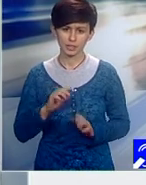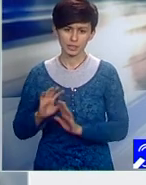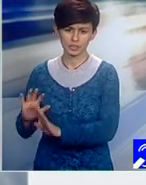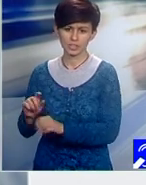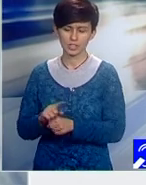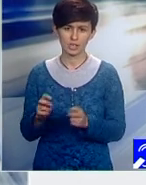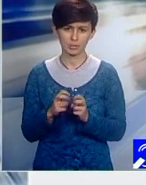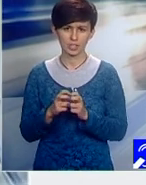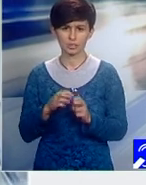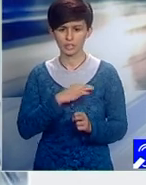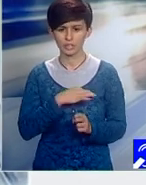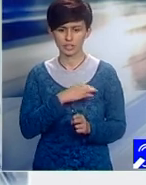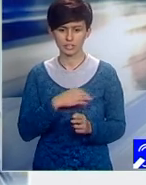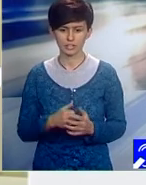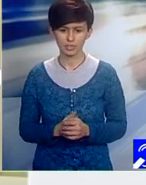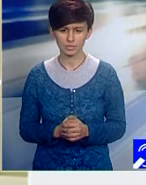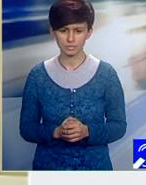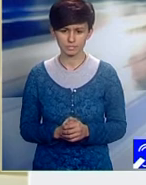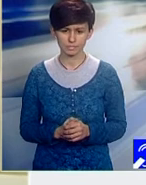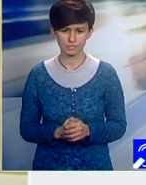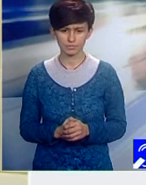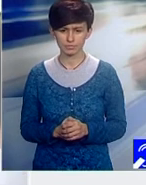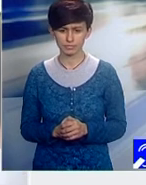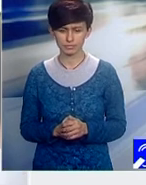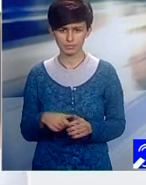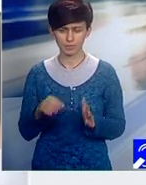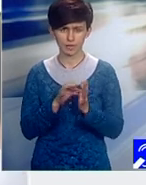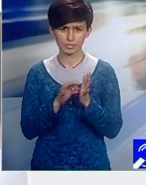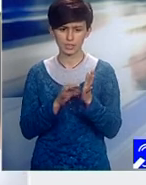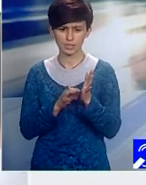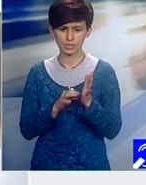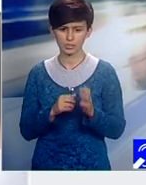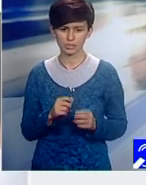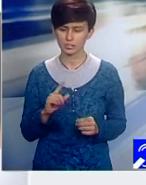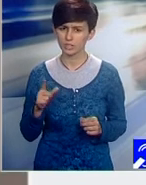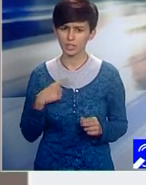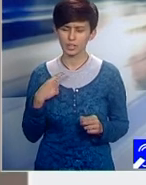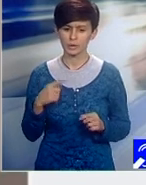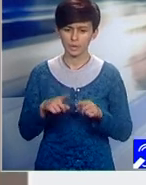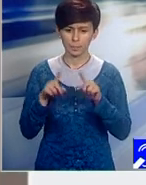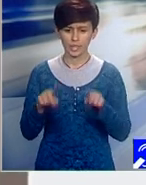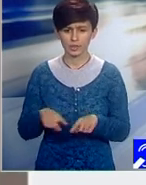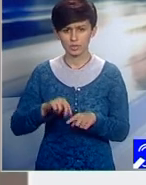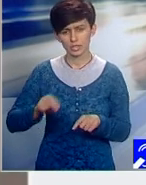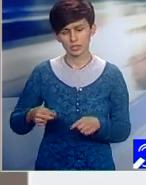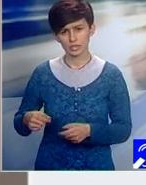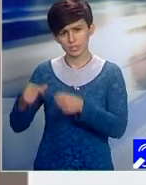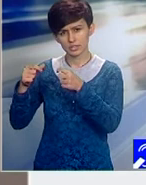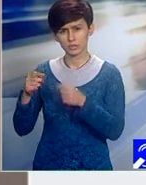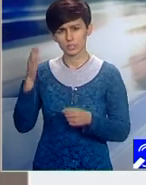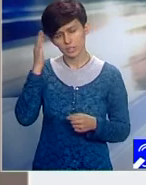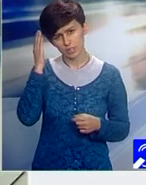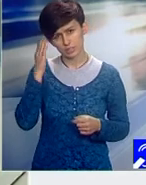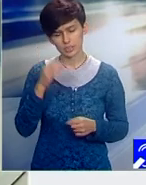aparatura universităților. Fără îndoarele că, într-o astfel de condiție, nu mai ființează contractul între instituțiile de învățământ, deci